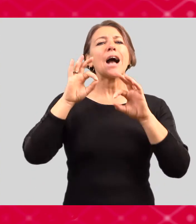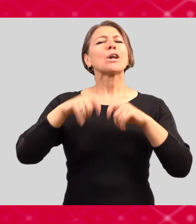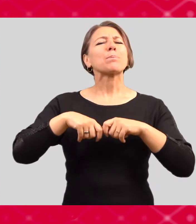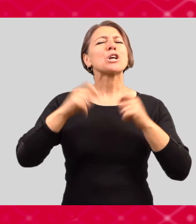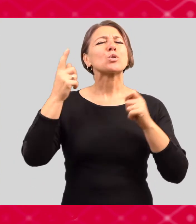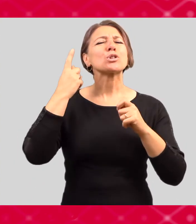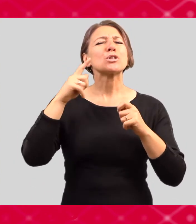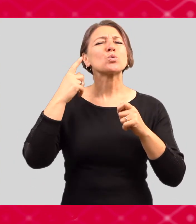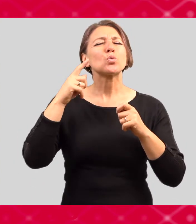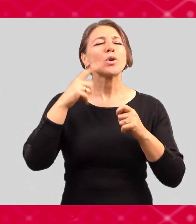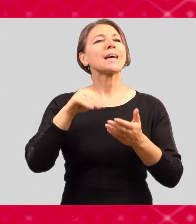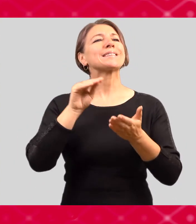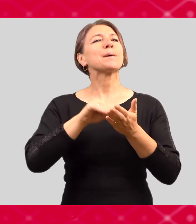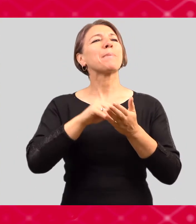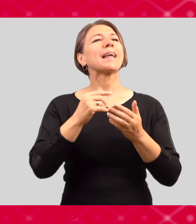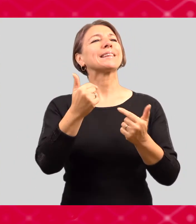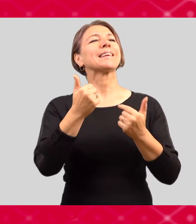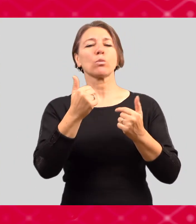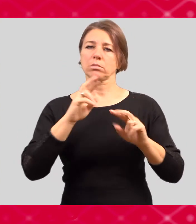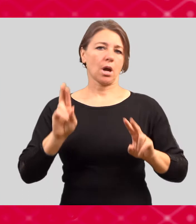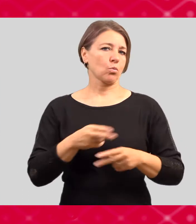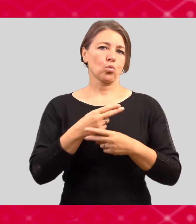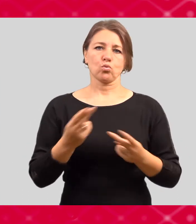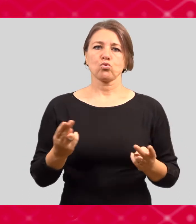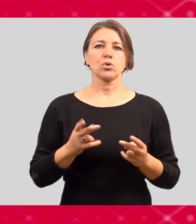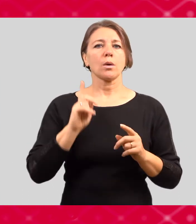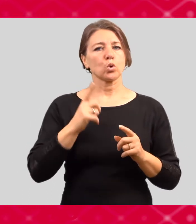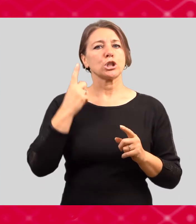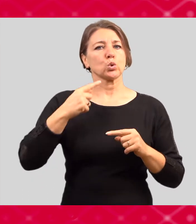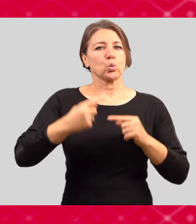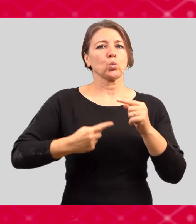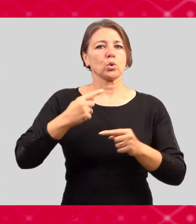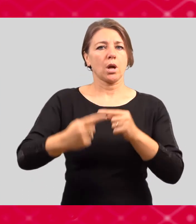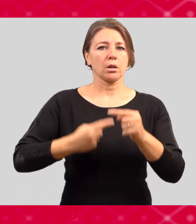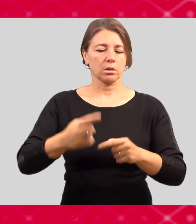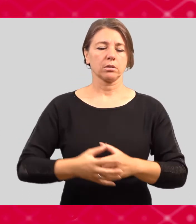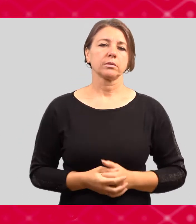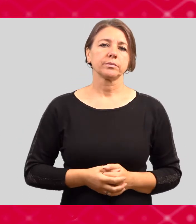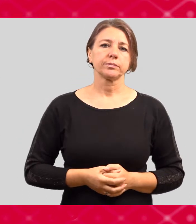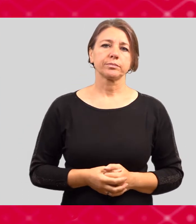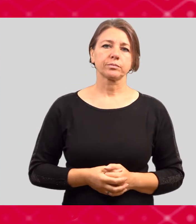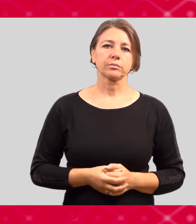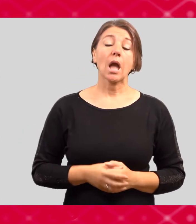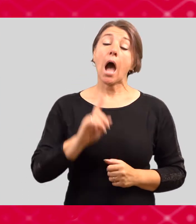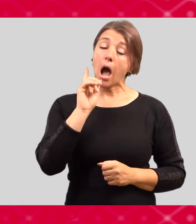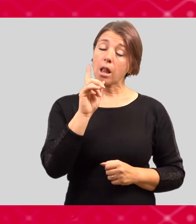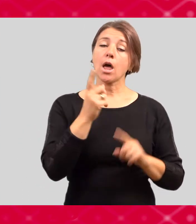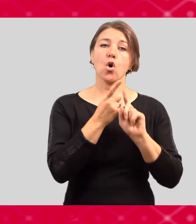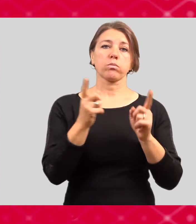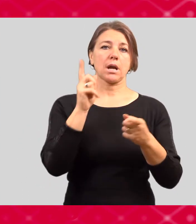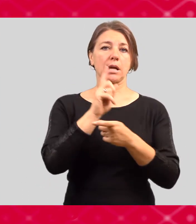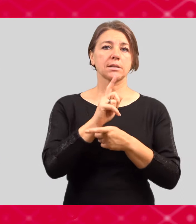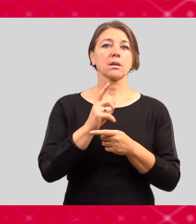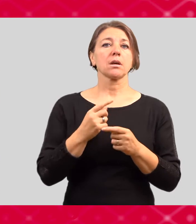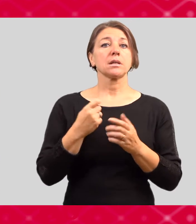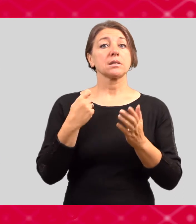přerušené, pak se přerušuje i pobírání sociálního stipendia, pokud jste již pobírali dříve. Ale zase